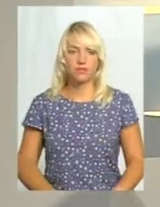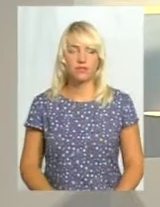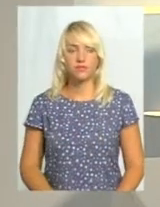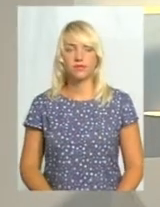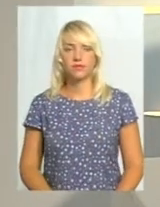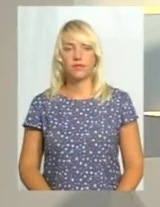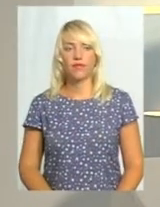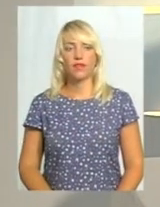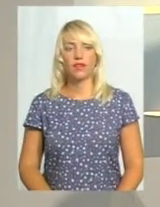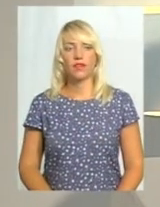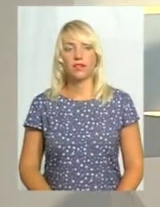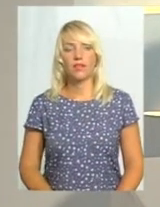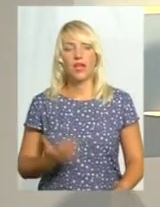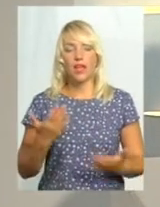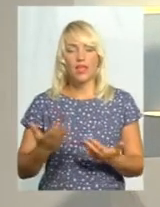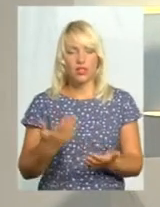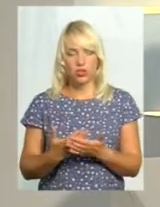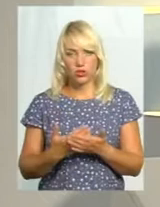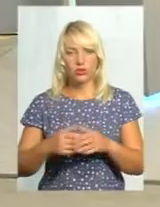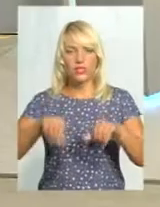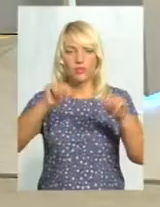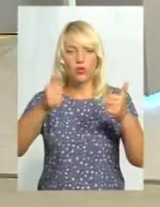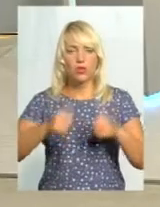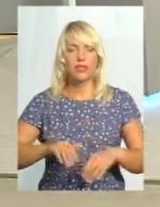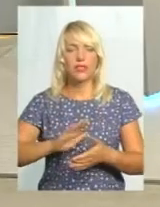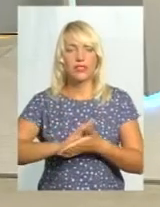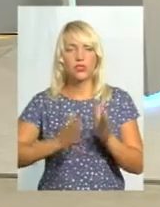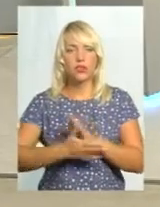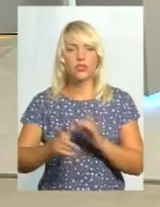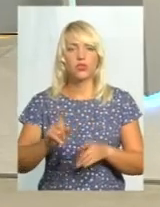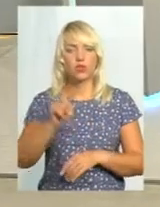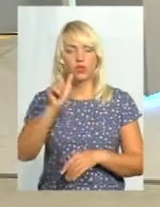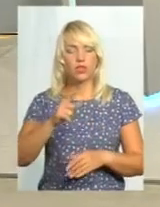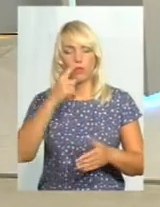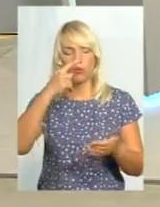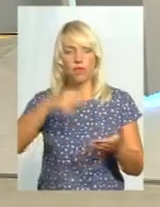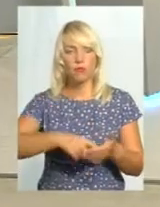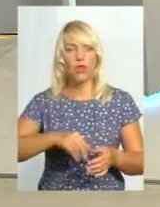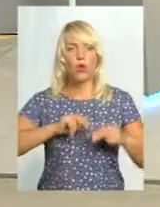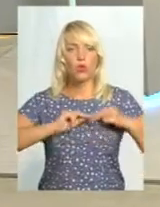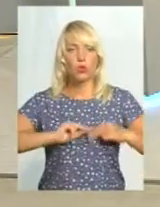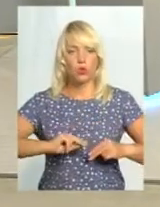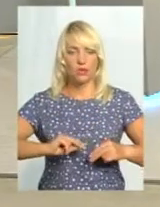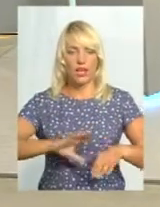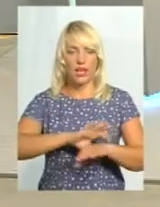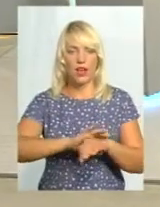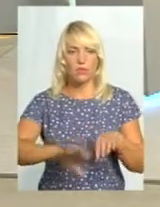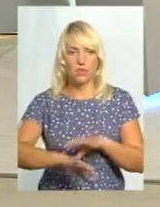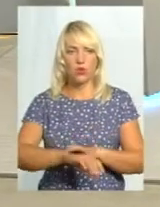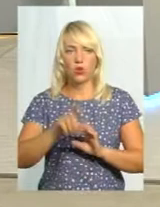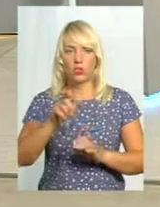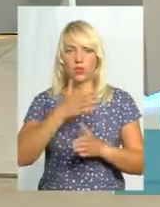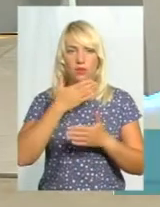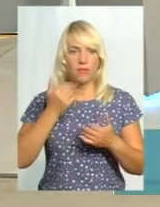Пані Оксана, от якщо змоделювати ситуацію, що людина потрапила у трудове рабство, зазвичай в людини немає